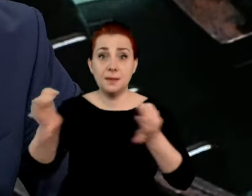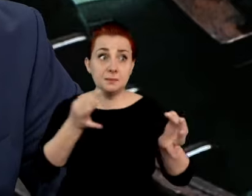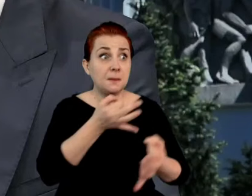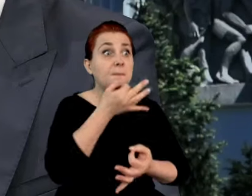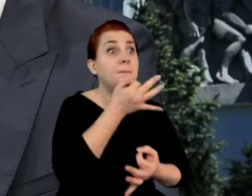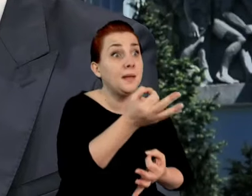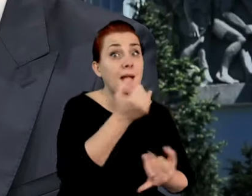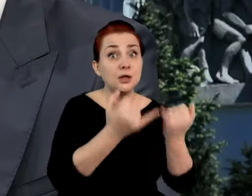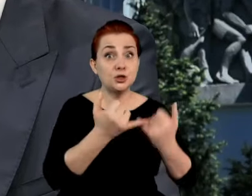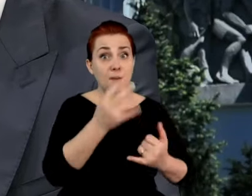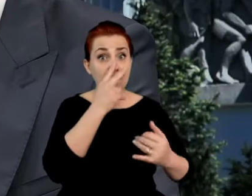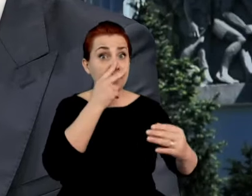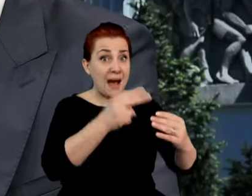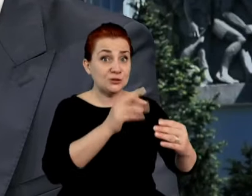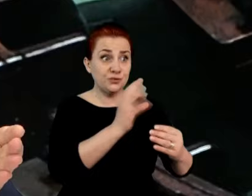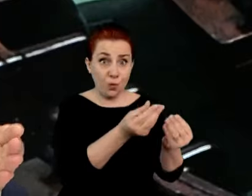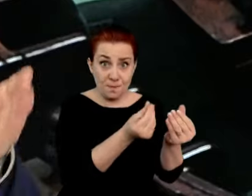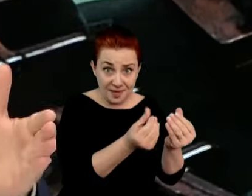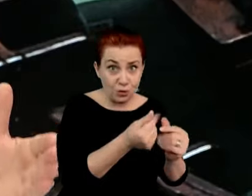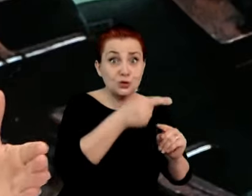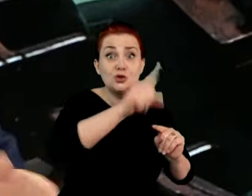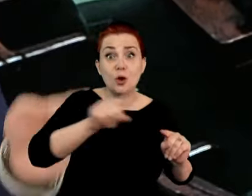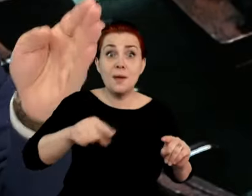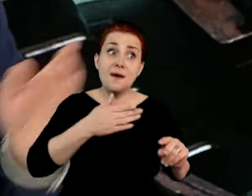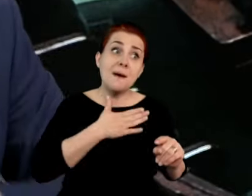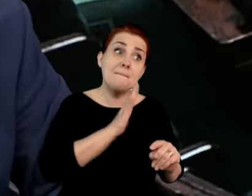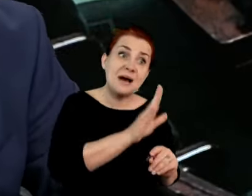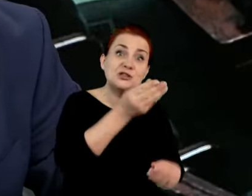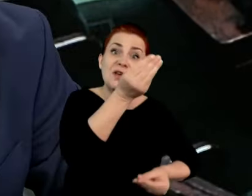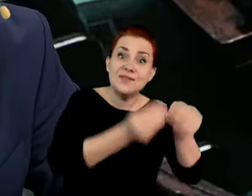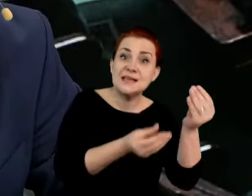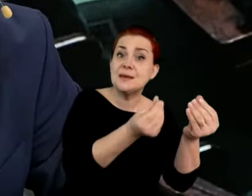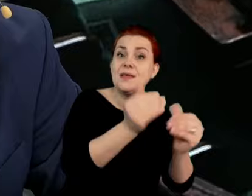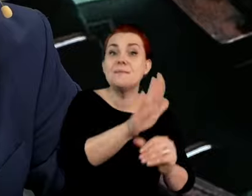zaglądają do swojego portfola co miesiąc, czy mają tych pieniędzy mniej czy więcej?